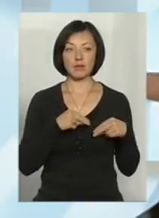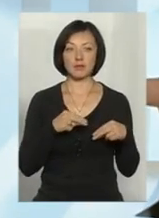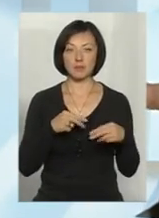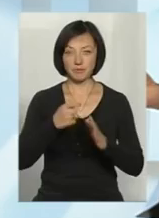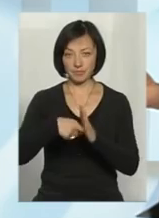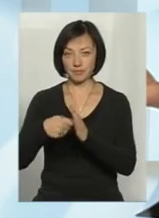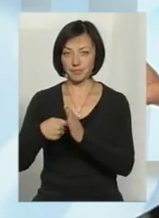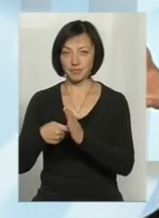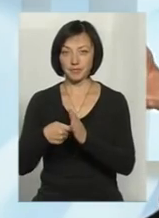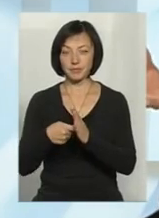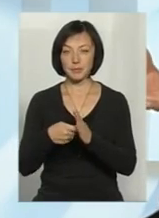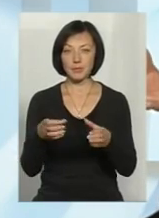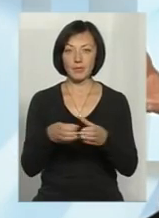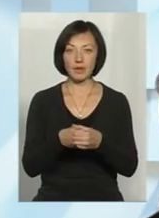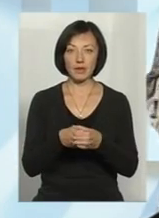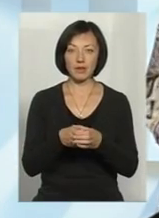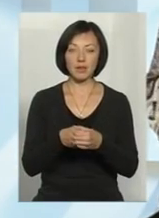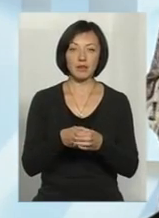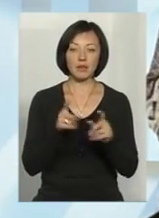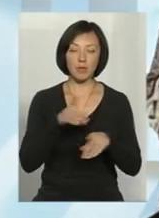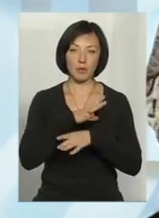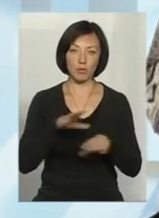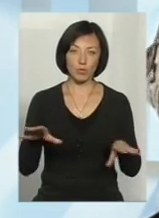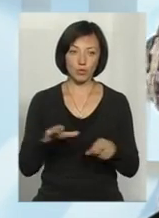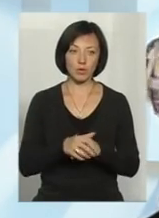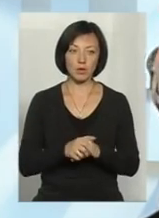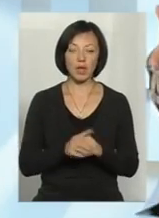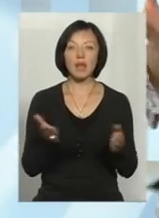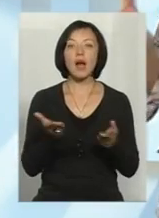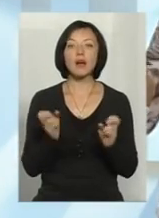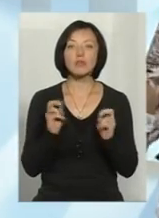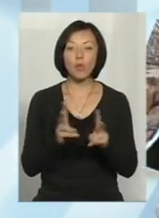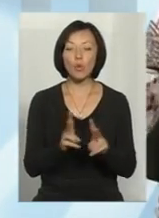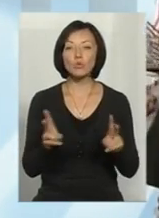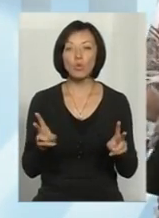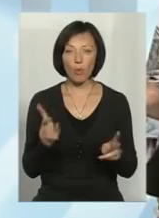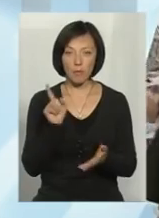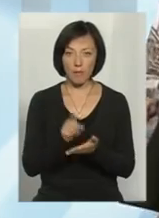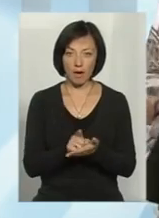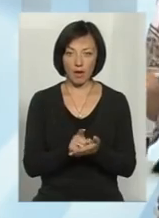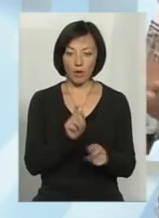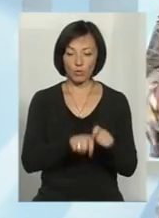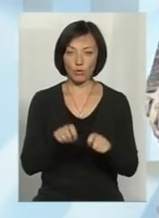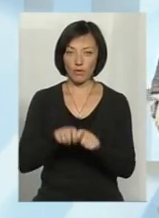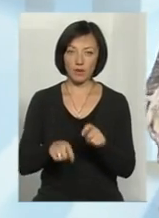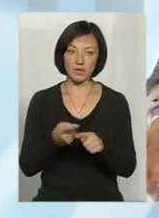знімальною групою, щоб там його не було. Настю, яким чином? Хто має контролювати?